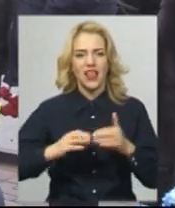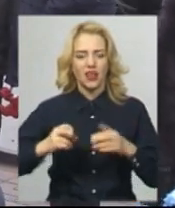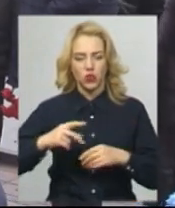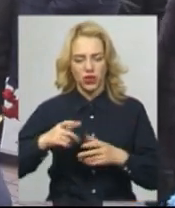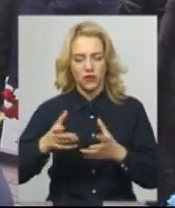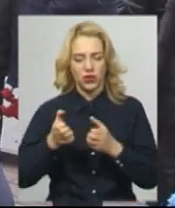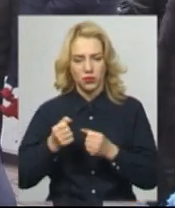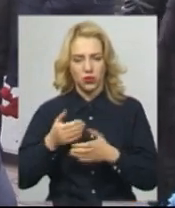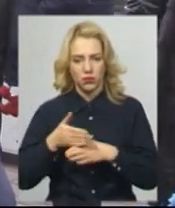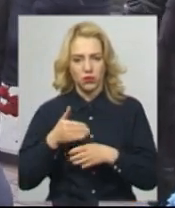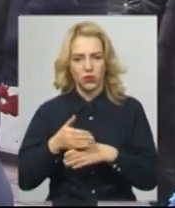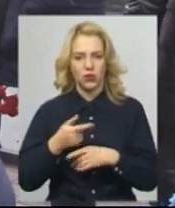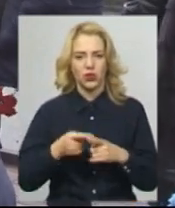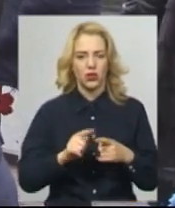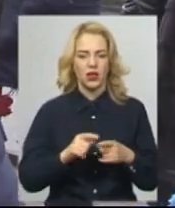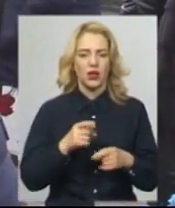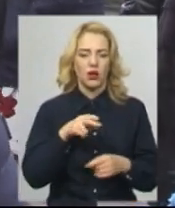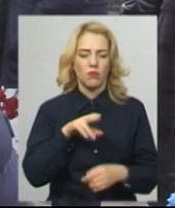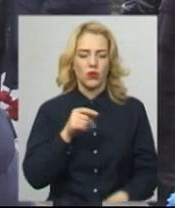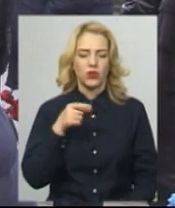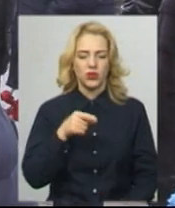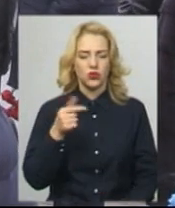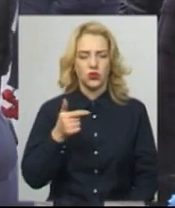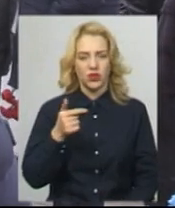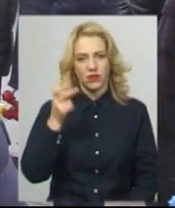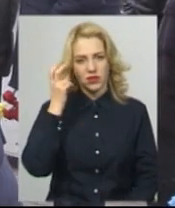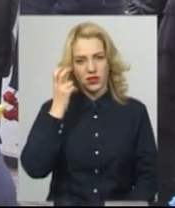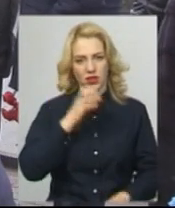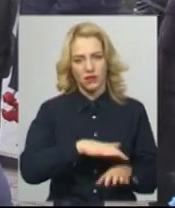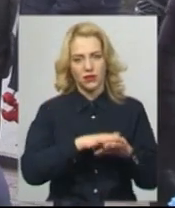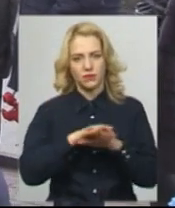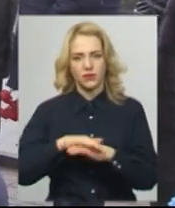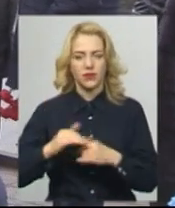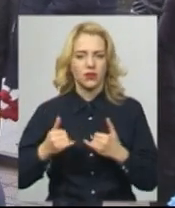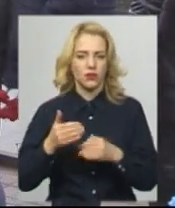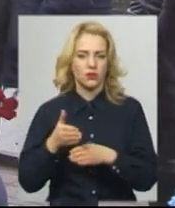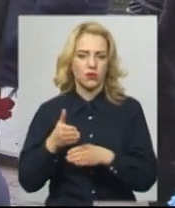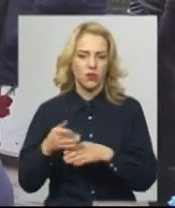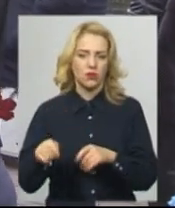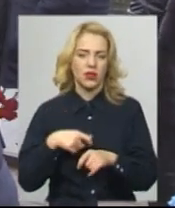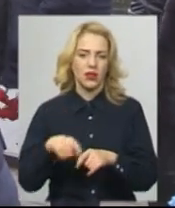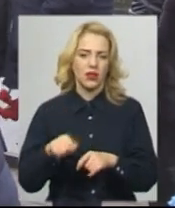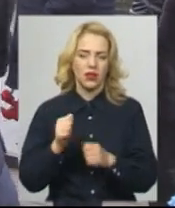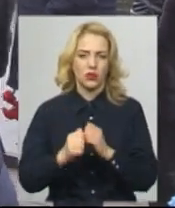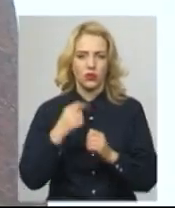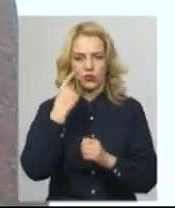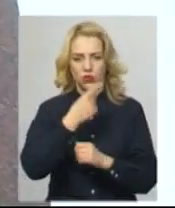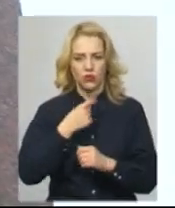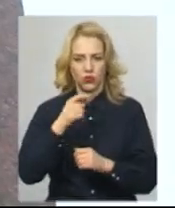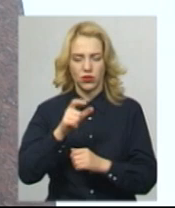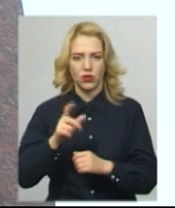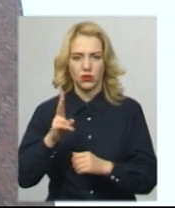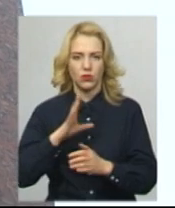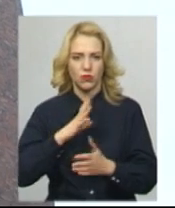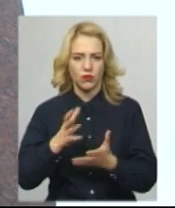категорія по тисячі гривень міський голова підписи міської влади відділи на матеріальну допомогу, особисто кожному ліквідатору. На